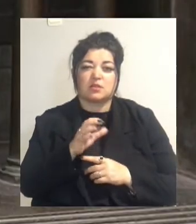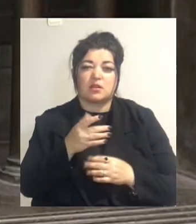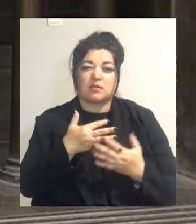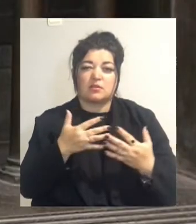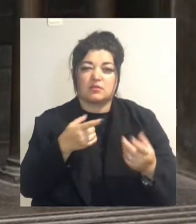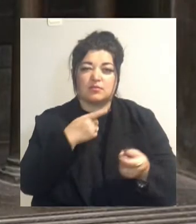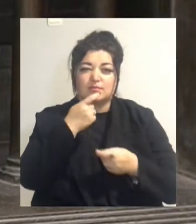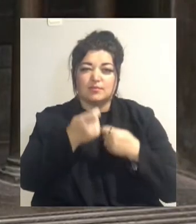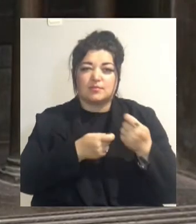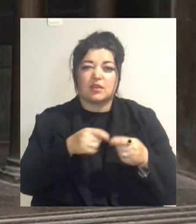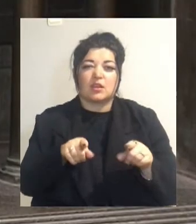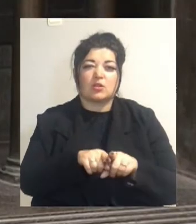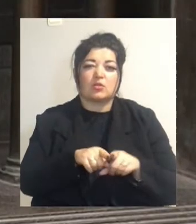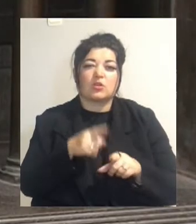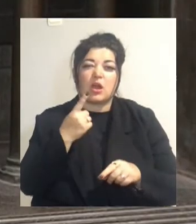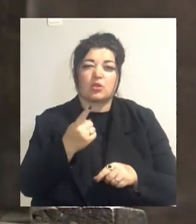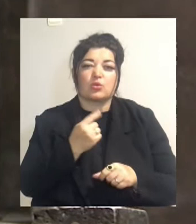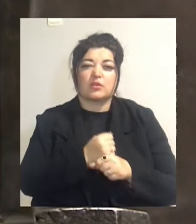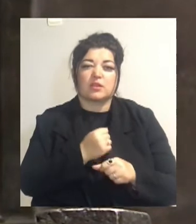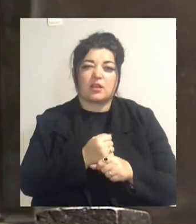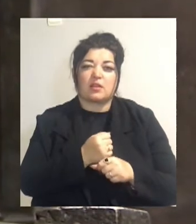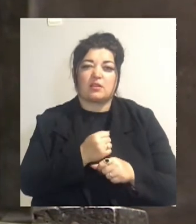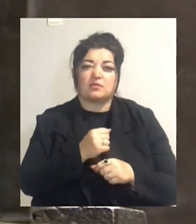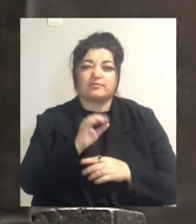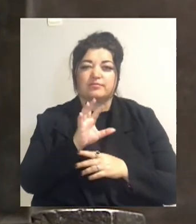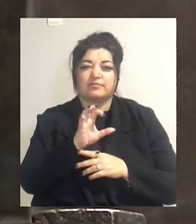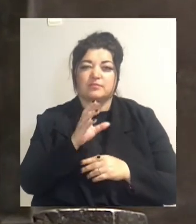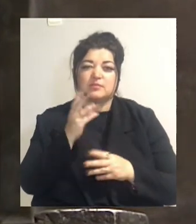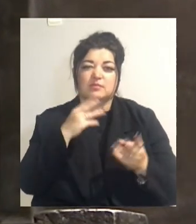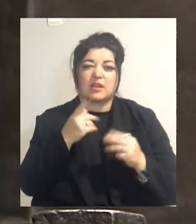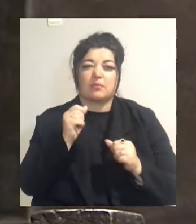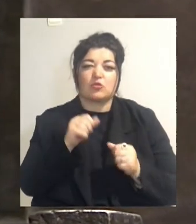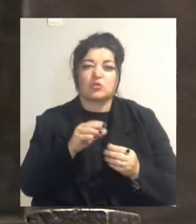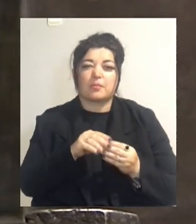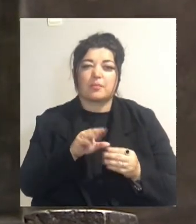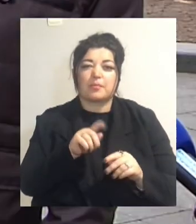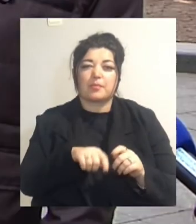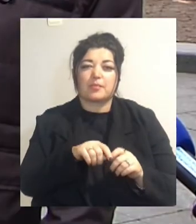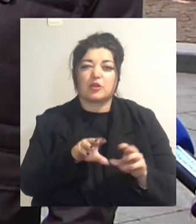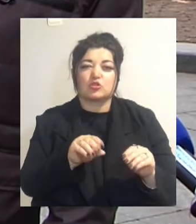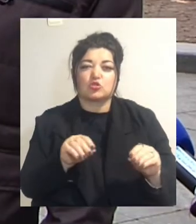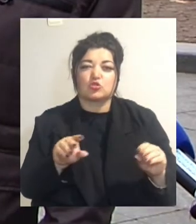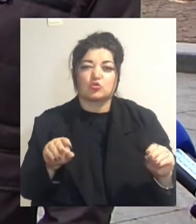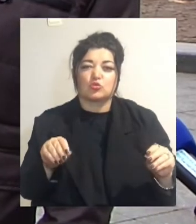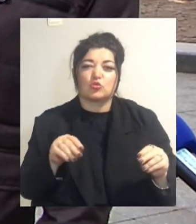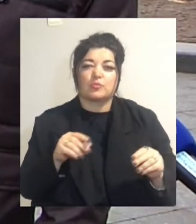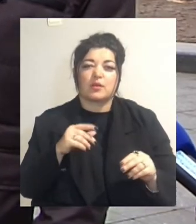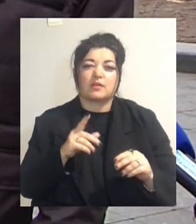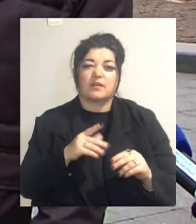тоже одно дело деталізація, де можна прощупати, і вона тут достатньо висока